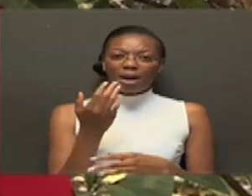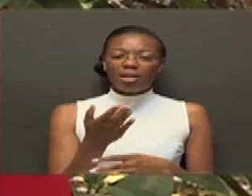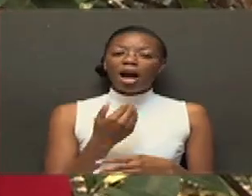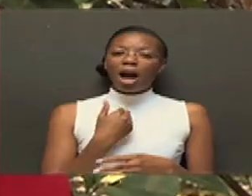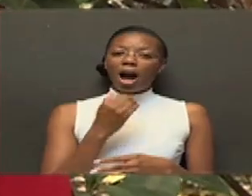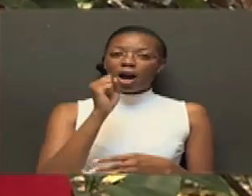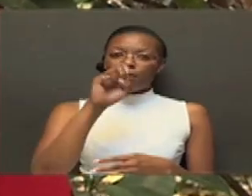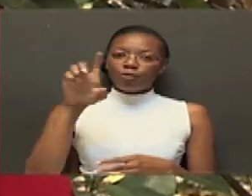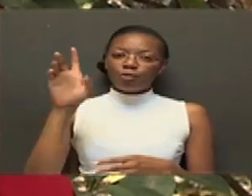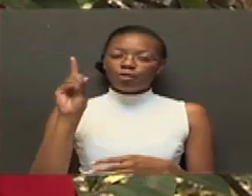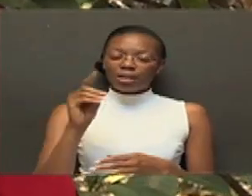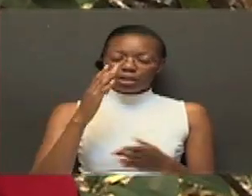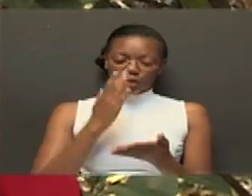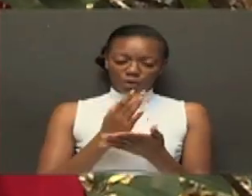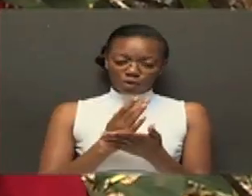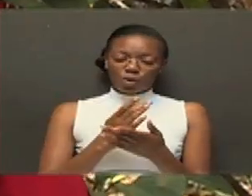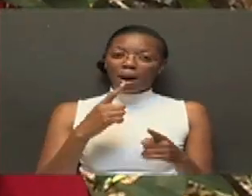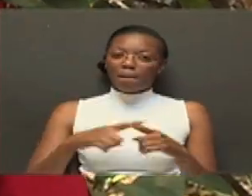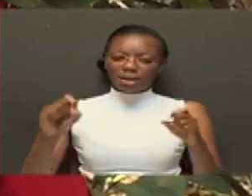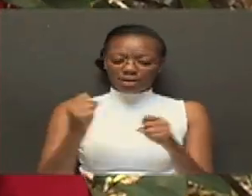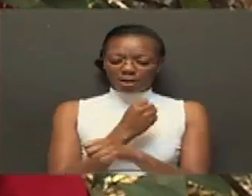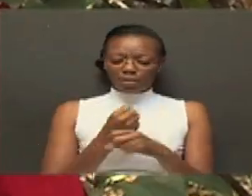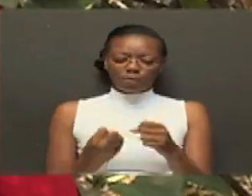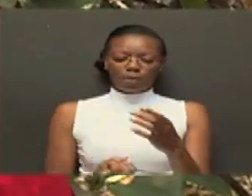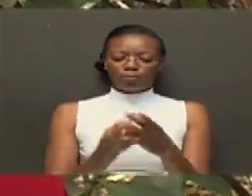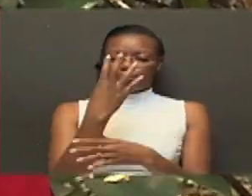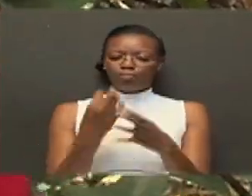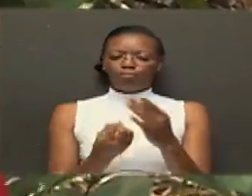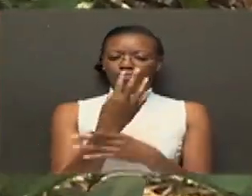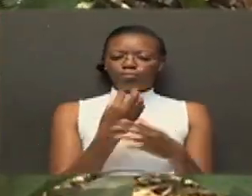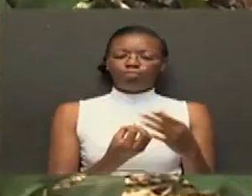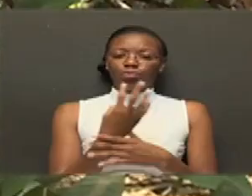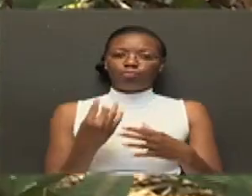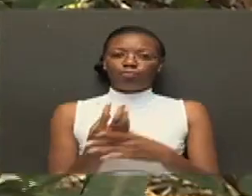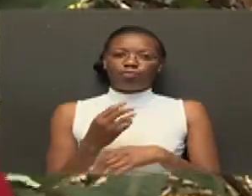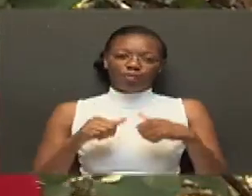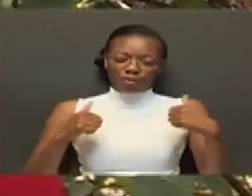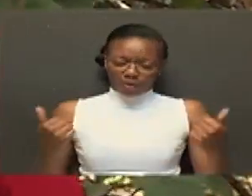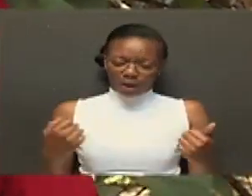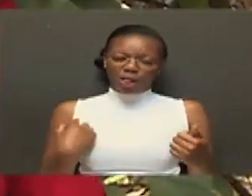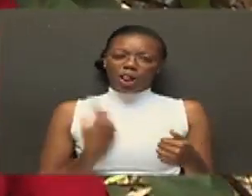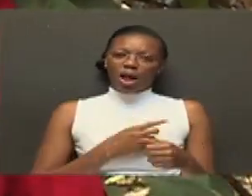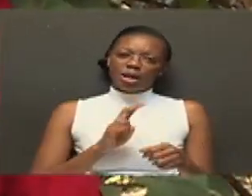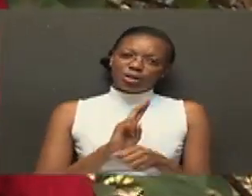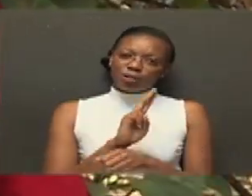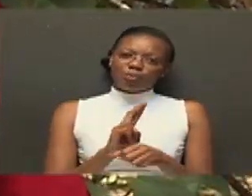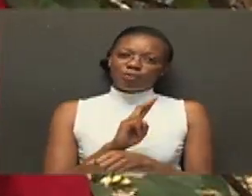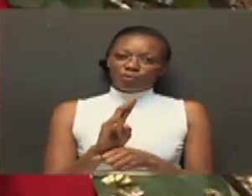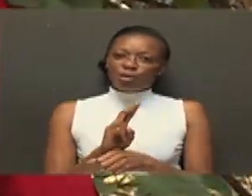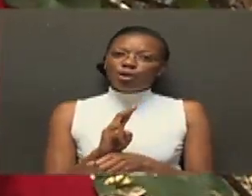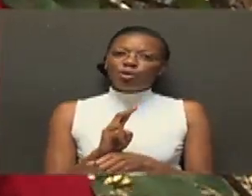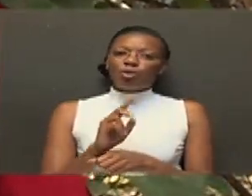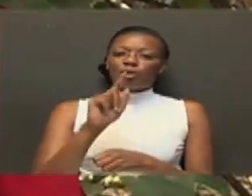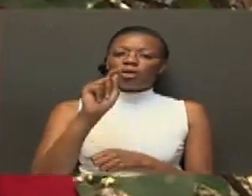hazimei. Inatoa begu mingi sana lakini zote akuna hila inajaminitu. Kwa hivyo diyo tulienda hiyo direction